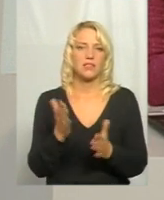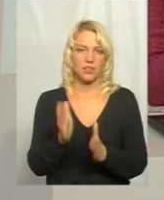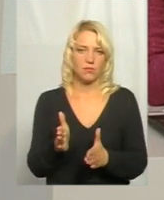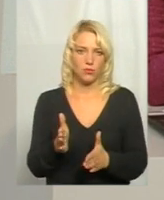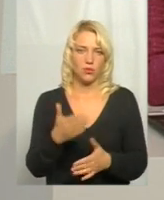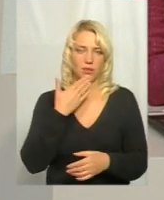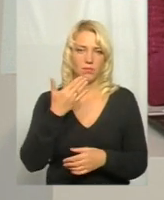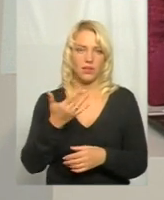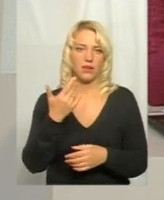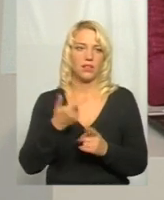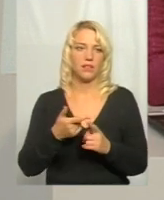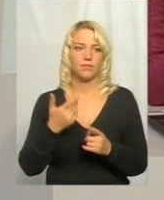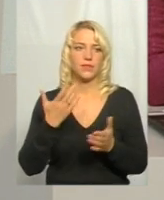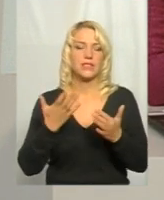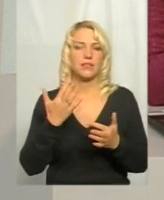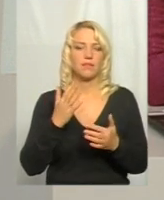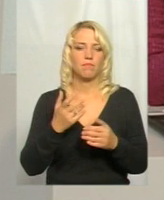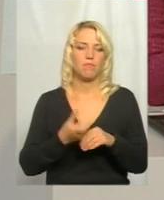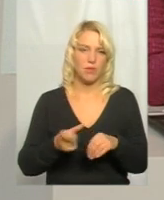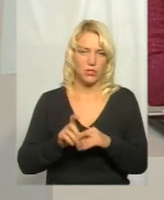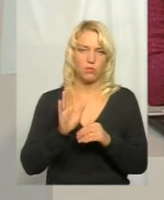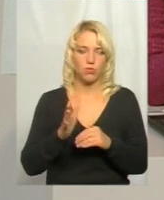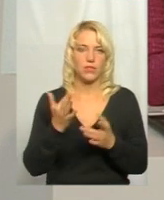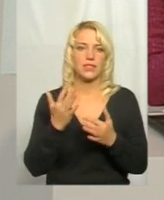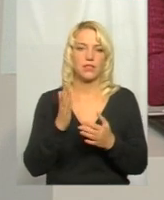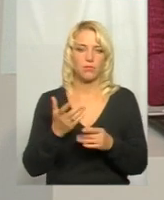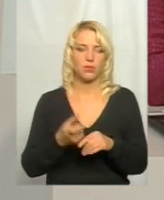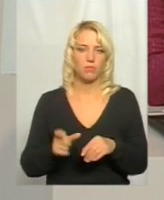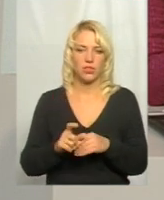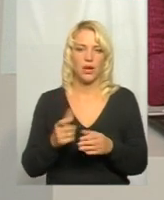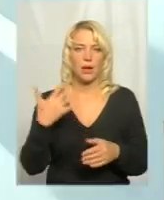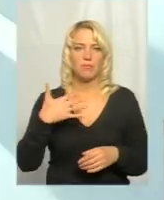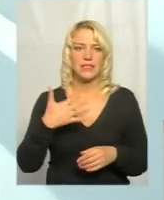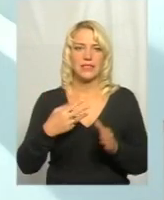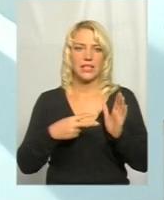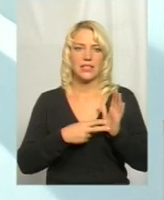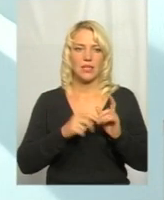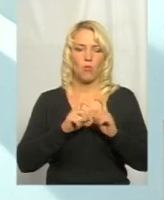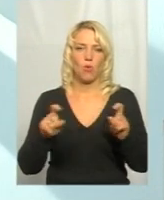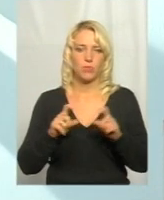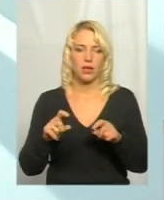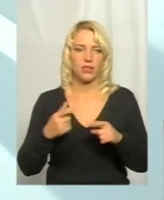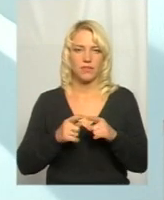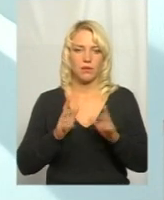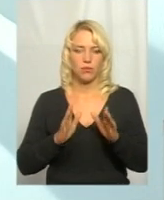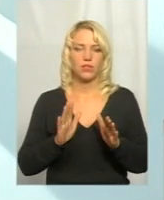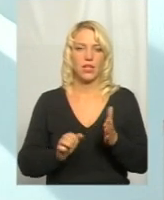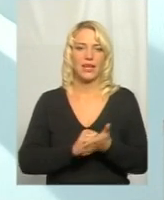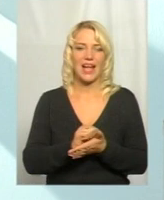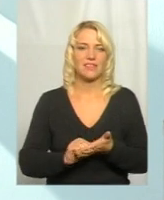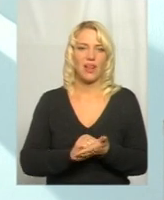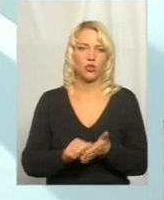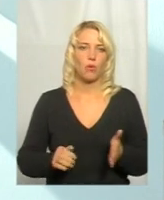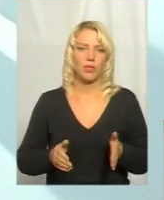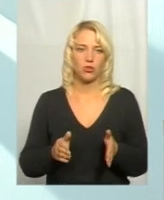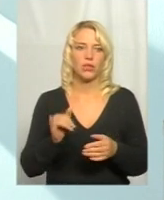Наскільки має бути більше, якщо буде більше виділятися коштів? Близько 57 об'єктів це буде тільки асфальтобетон